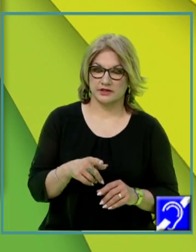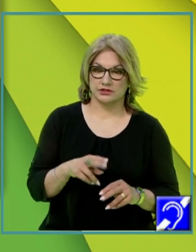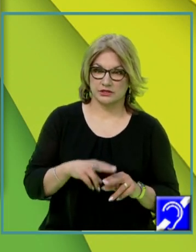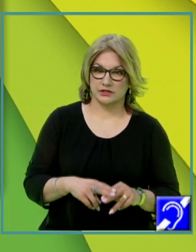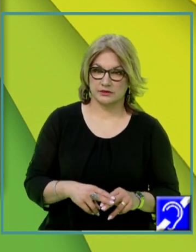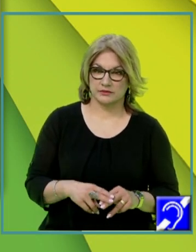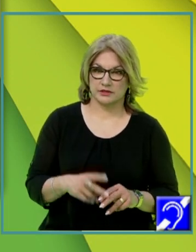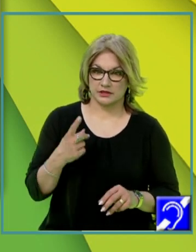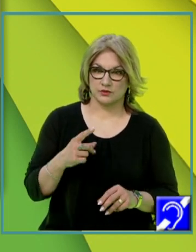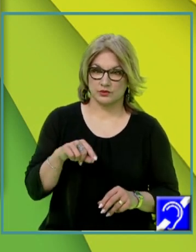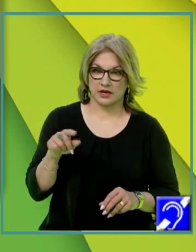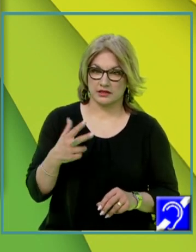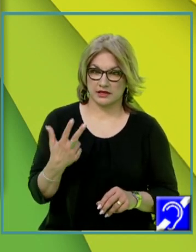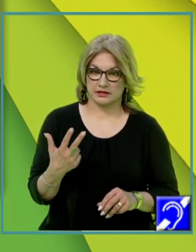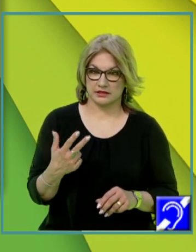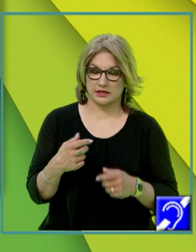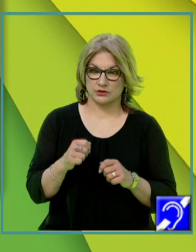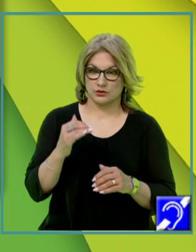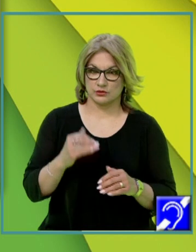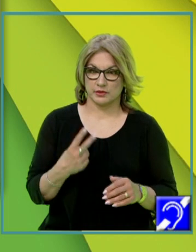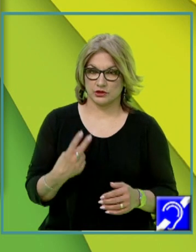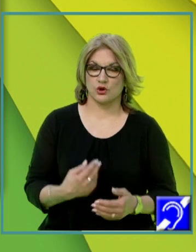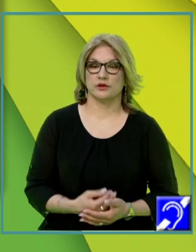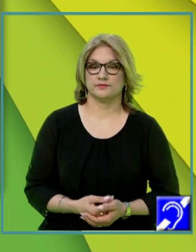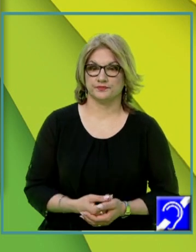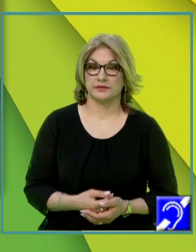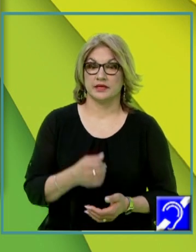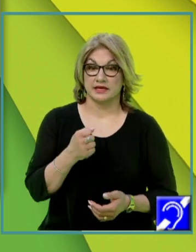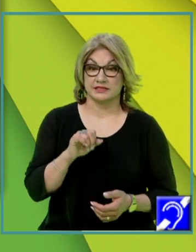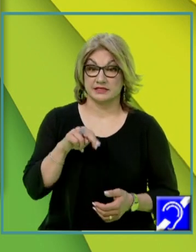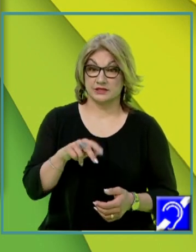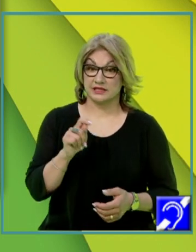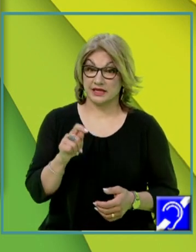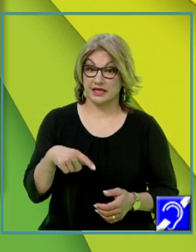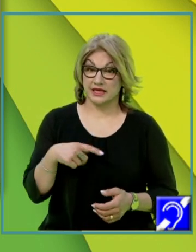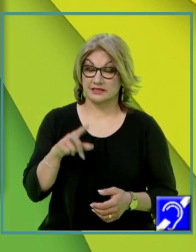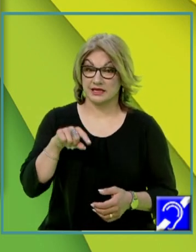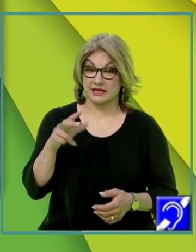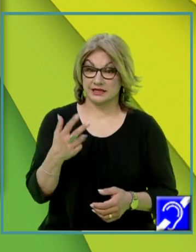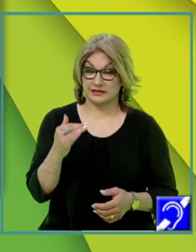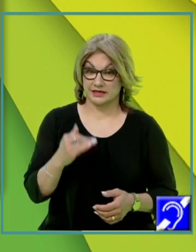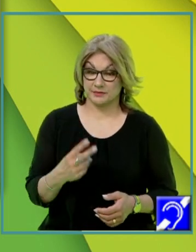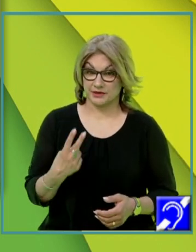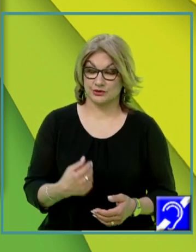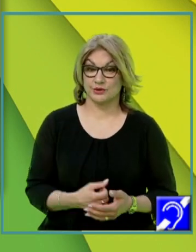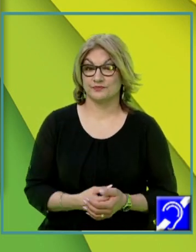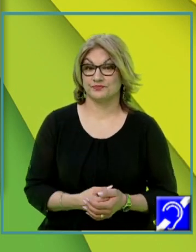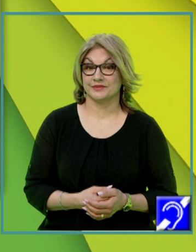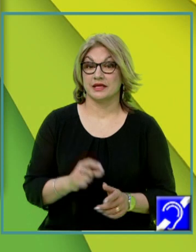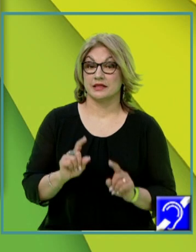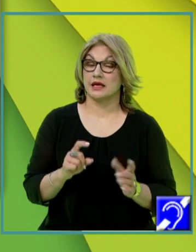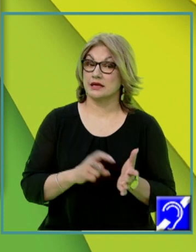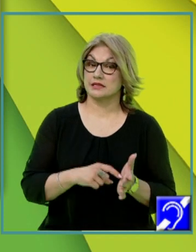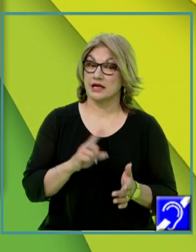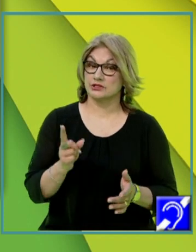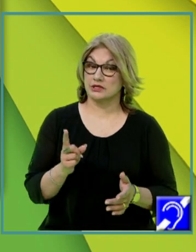atunci rămâne un radical din 3 totul pe 2 și atunci sinus de T este radical din 3 pe 2 dacă 9 ni s-a cerut